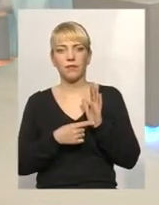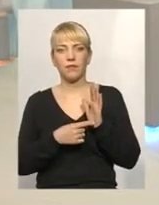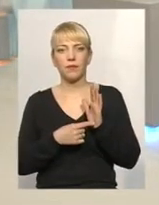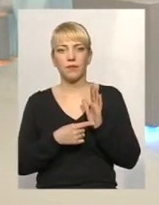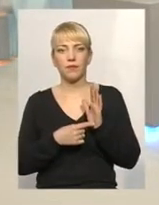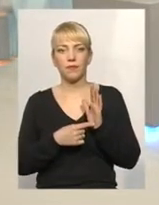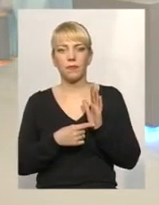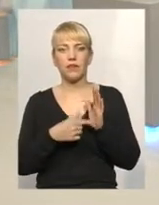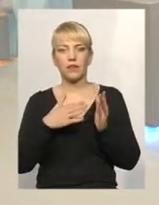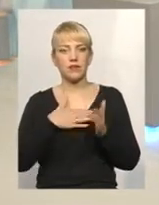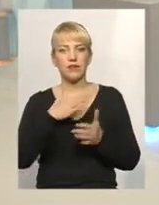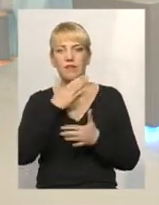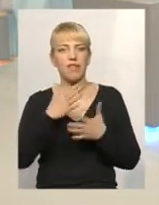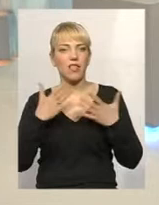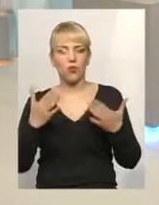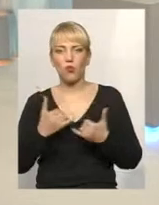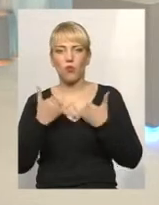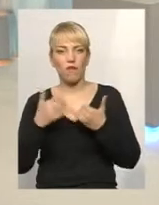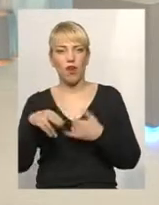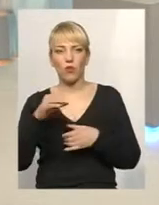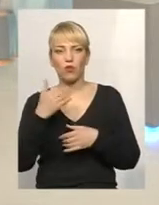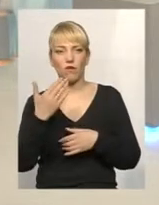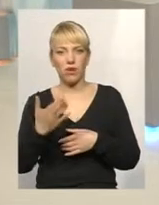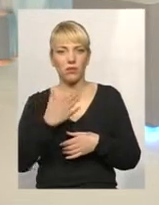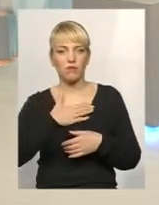вас. От, мій син Глотопоги.